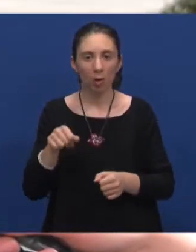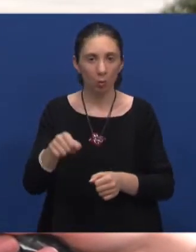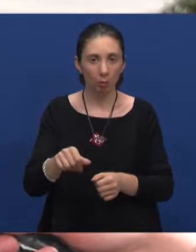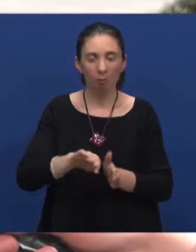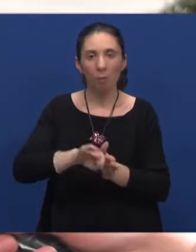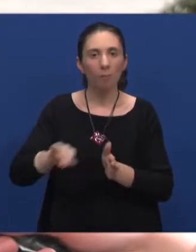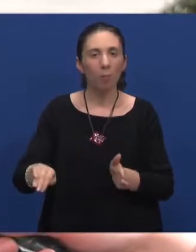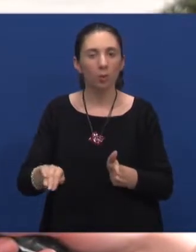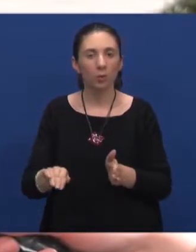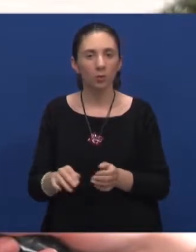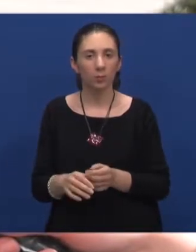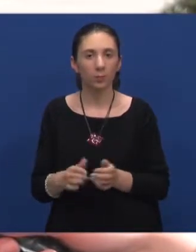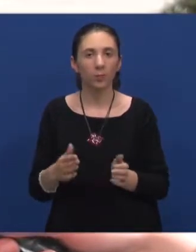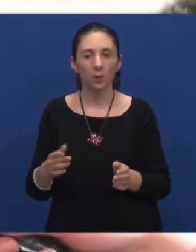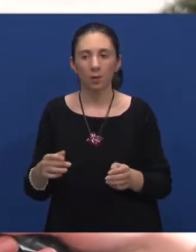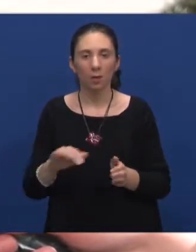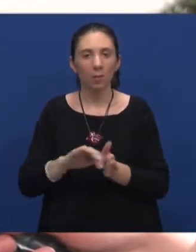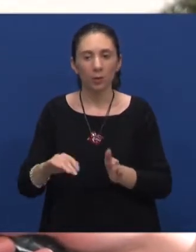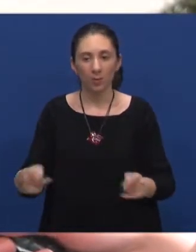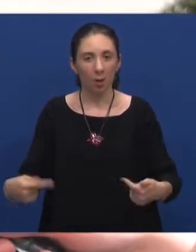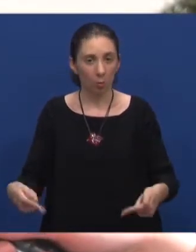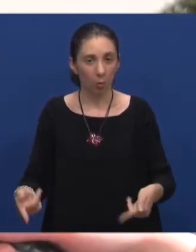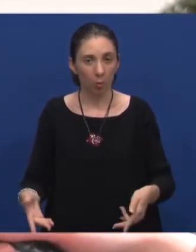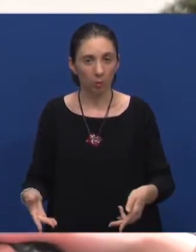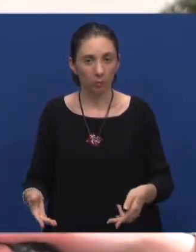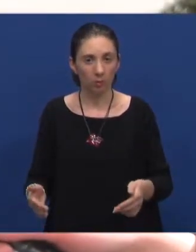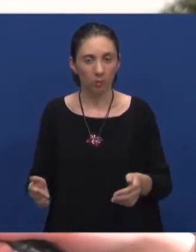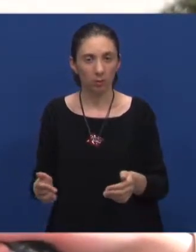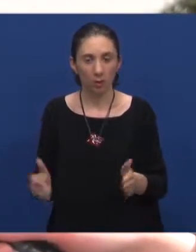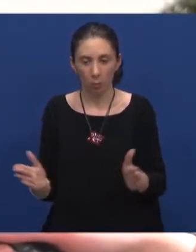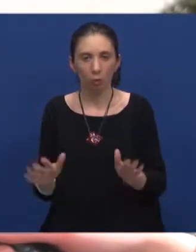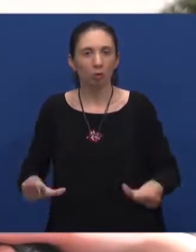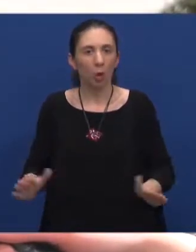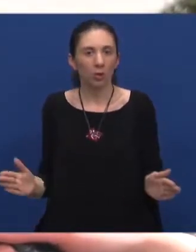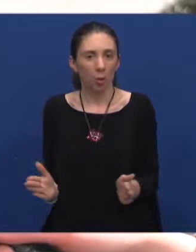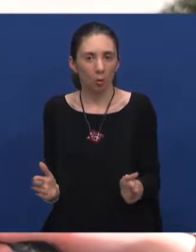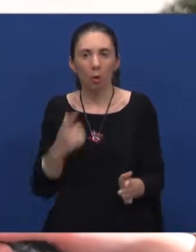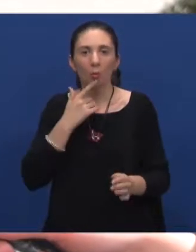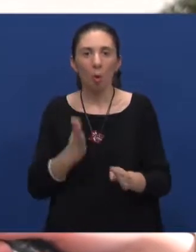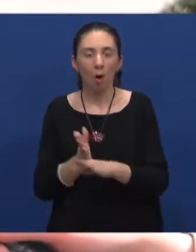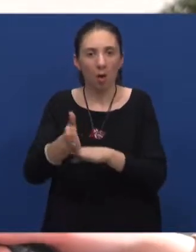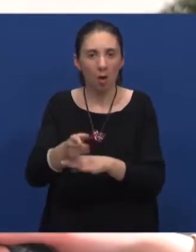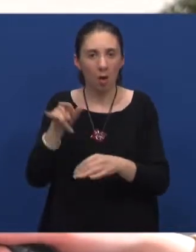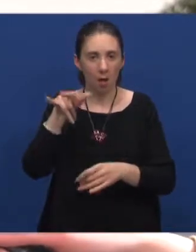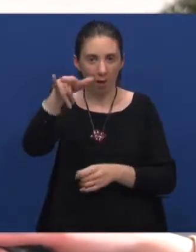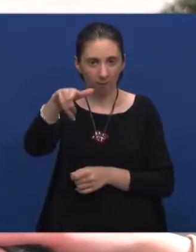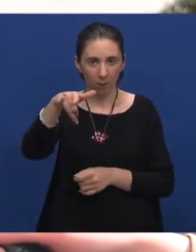u posebnu, dovede, znači, posebna kolica, odnosno, malu, usku stolicu koja ulazi u avion,